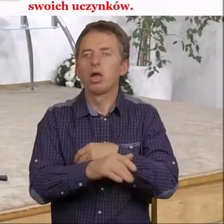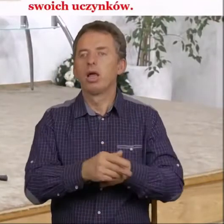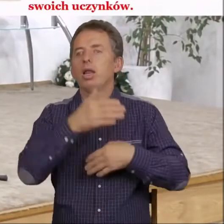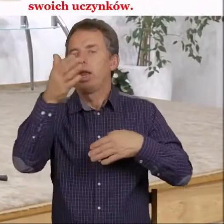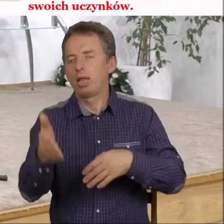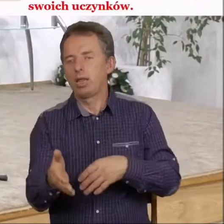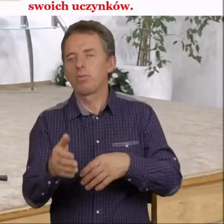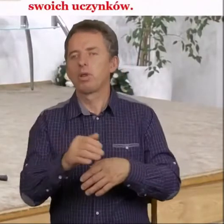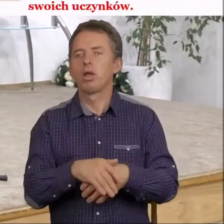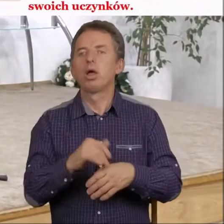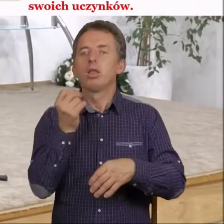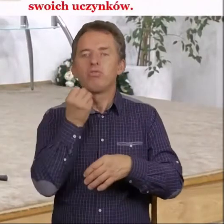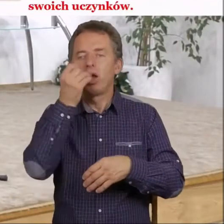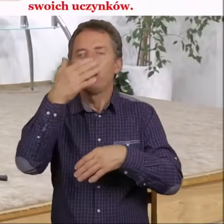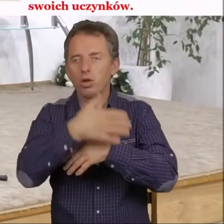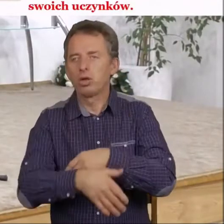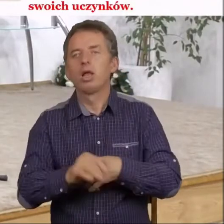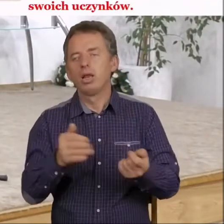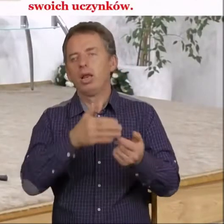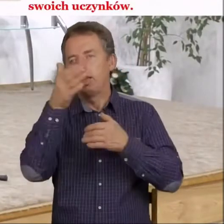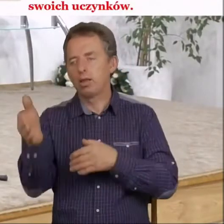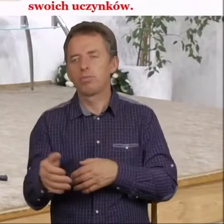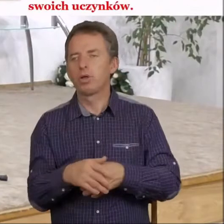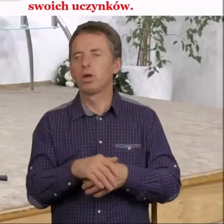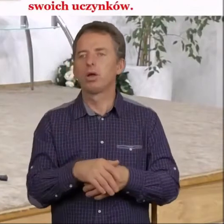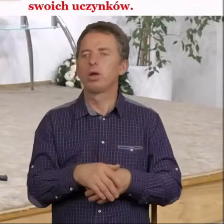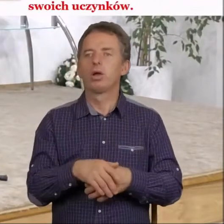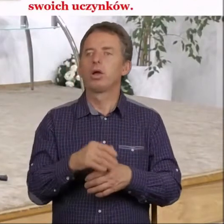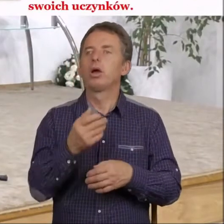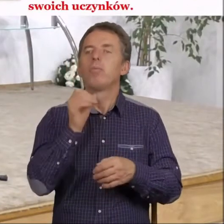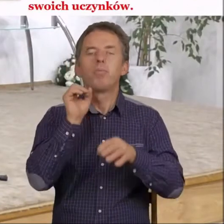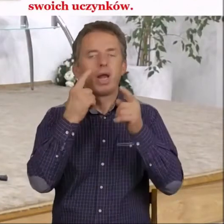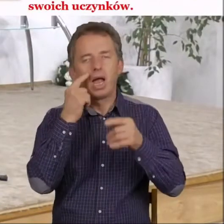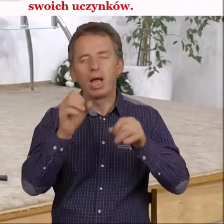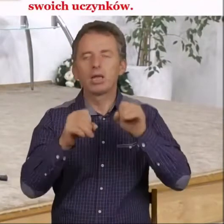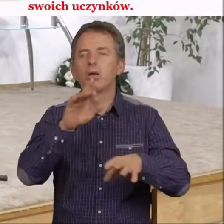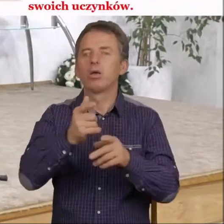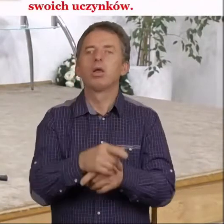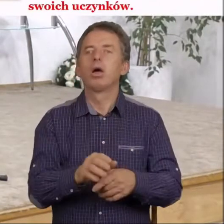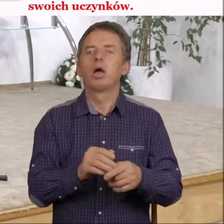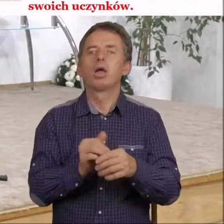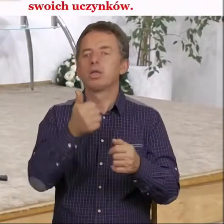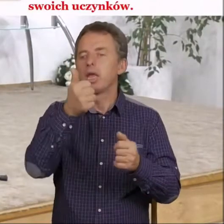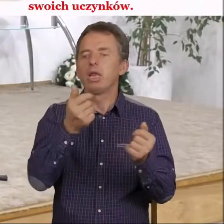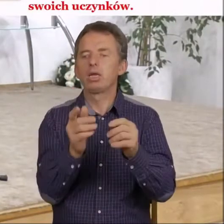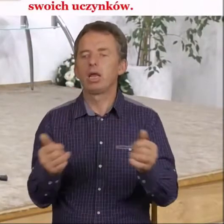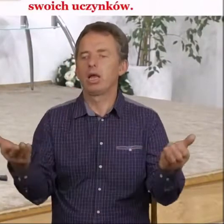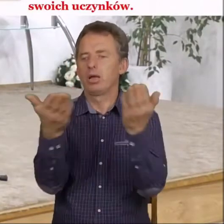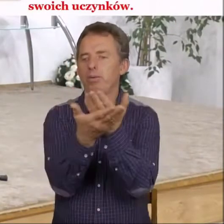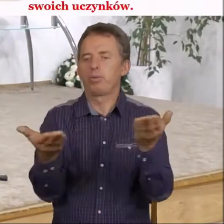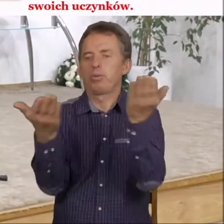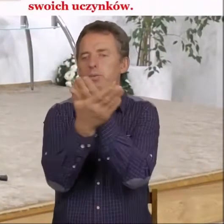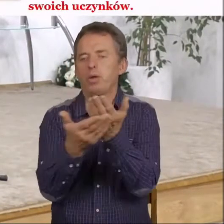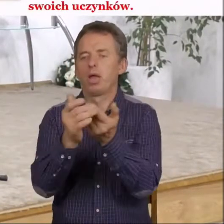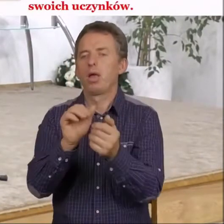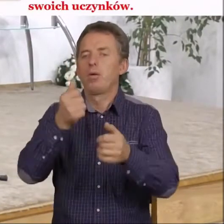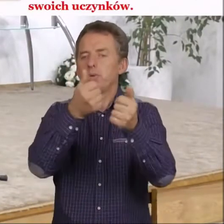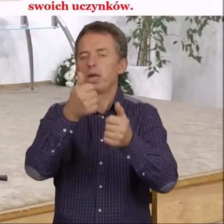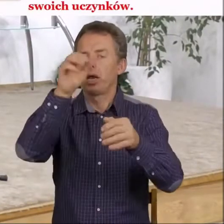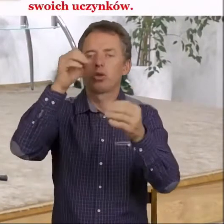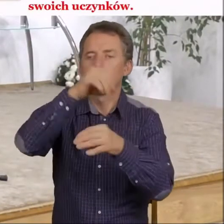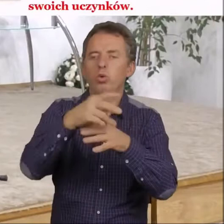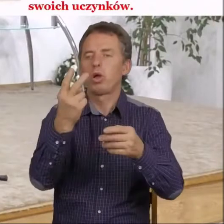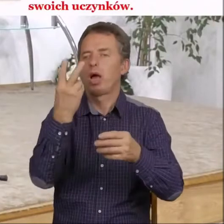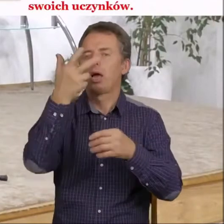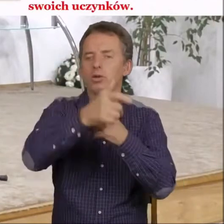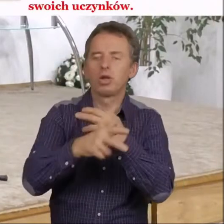następna, znowu trwa, kończy i następna. Plagi prawdopodobnie będą zachodzić na siebie. więc jedna jeszcze będzie trwać,